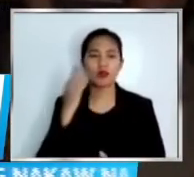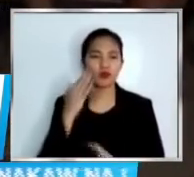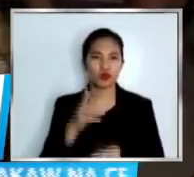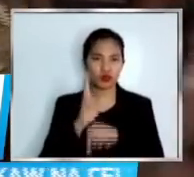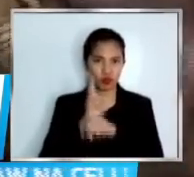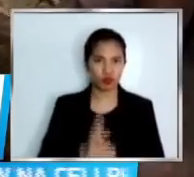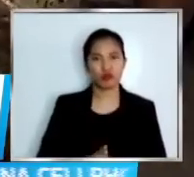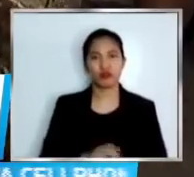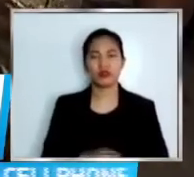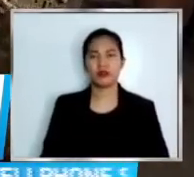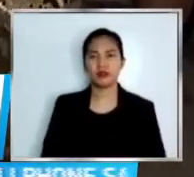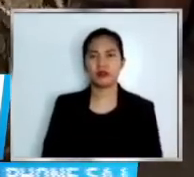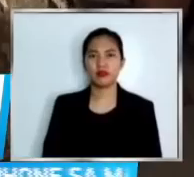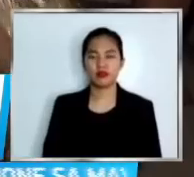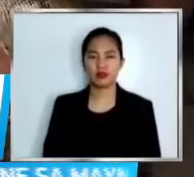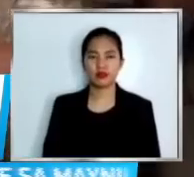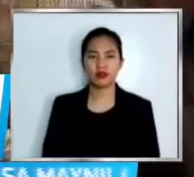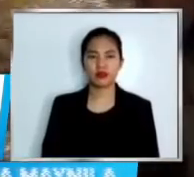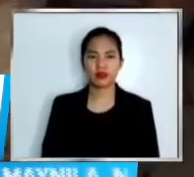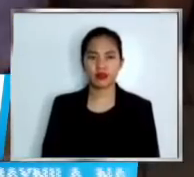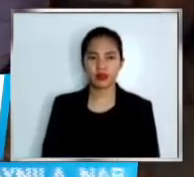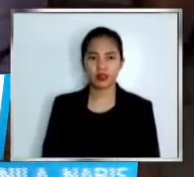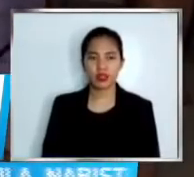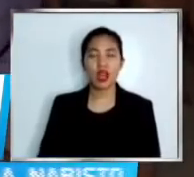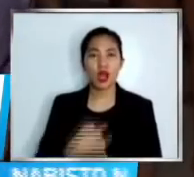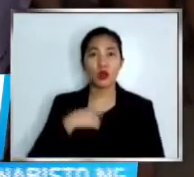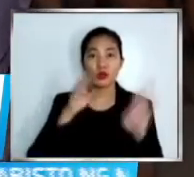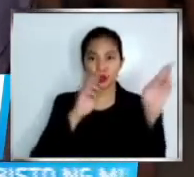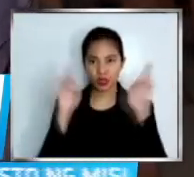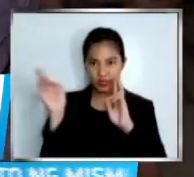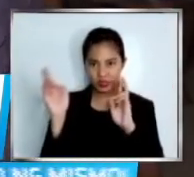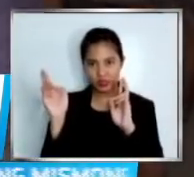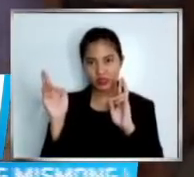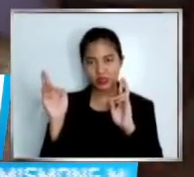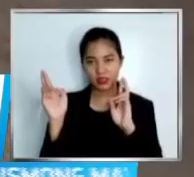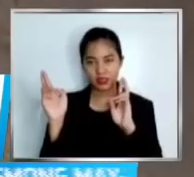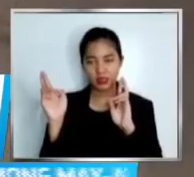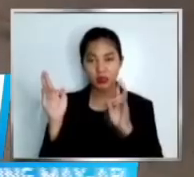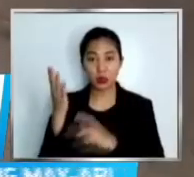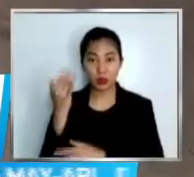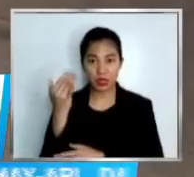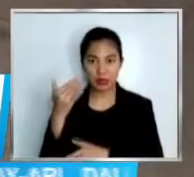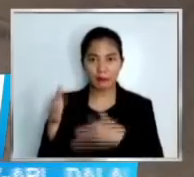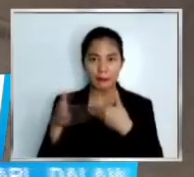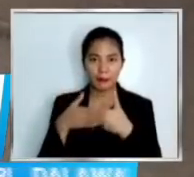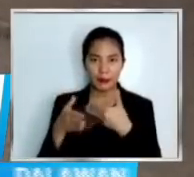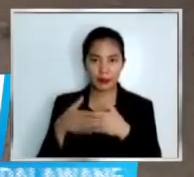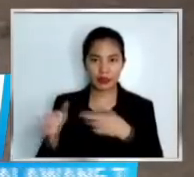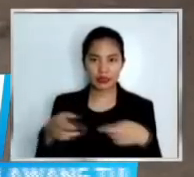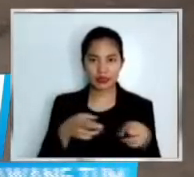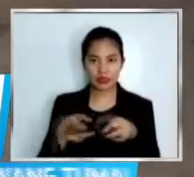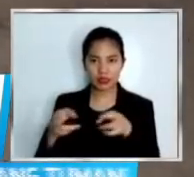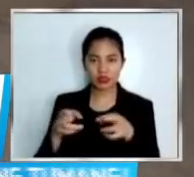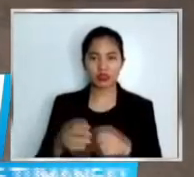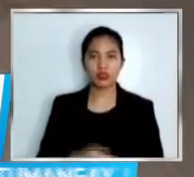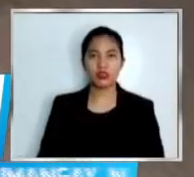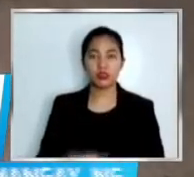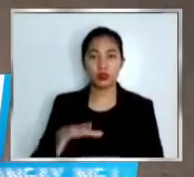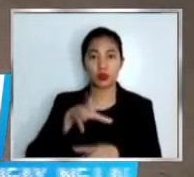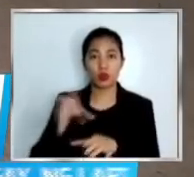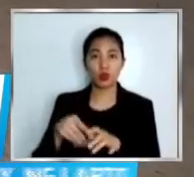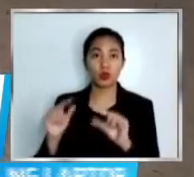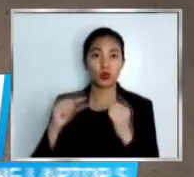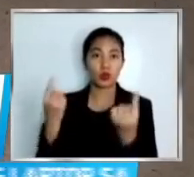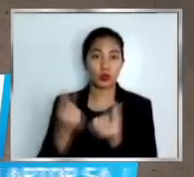talaga po, nakahanda na po ko sa ganyan yung sitwasyon kasi malapit po kami sa ilog. Bilang bahagi ng grupong naglilinis at naglalagay ng